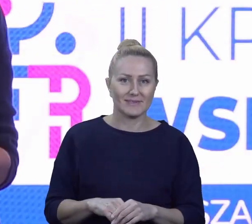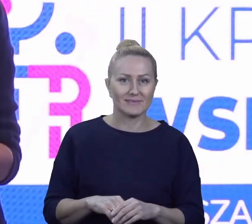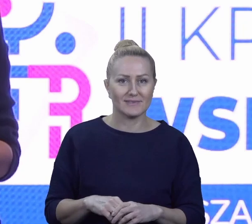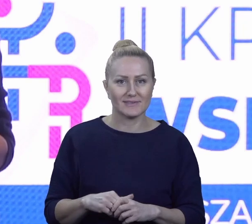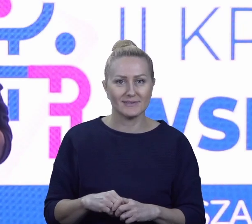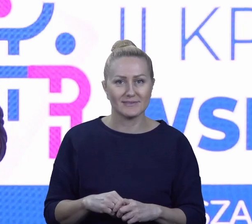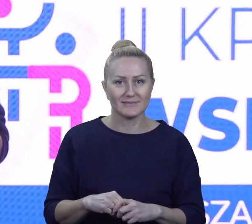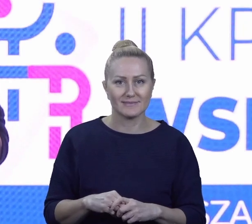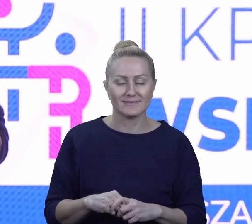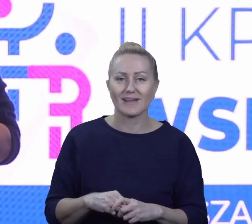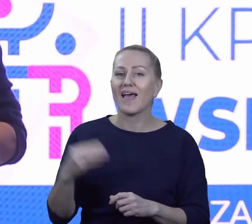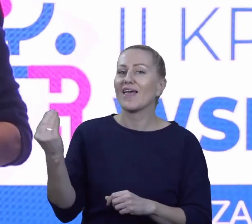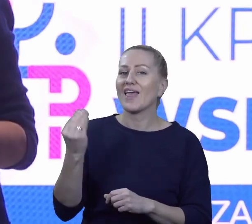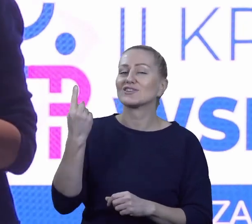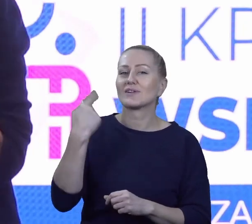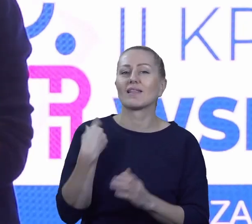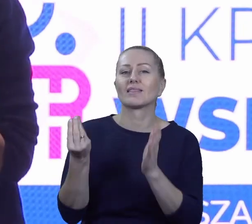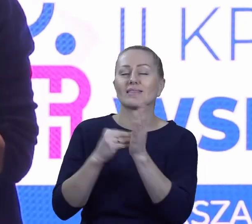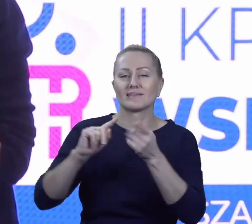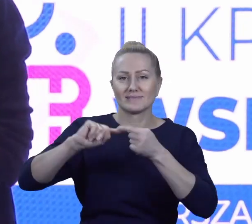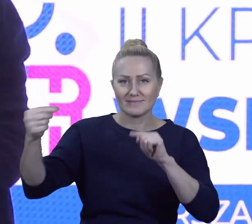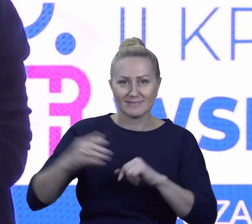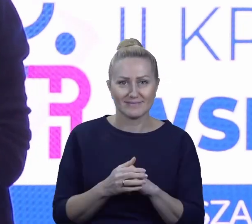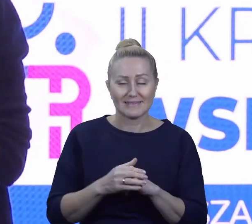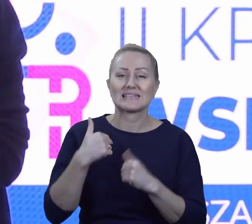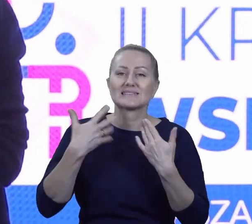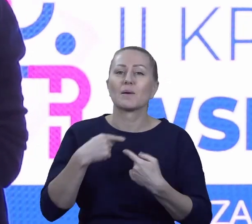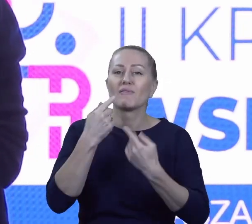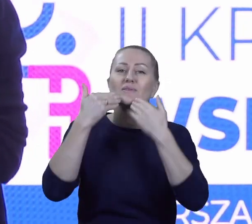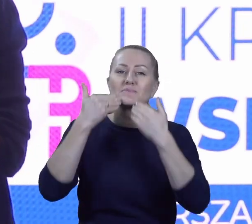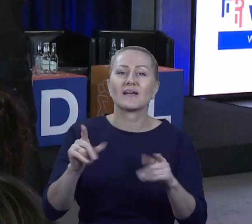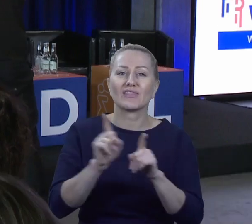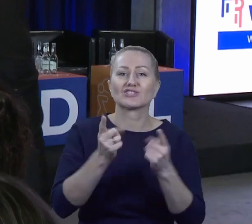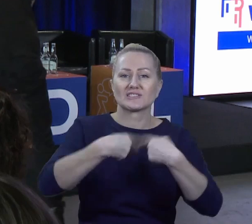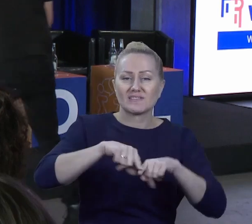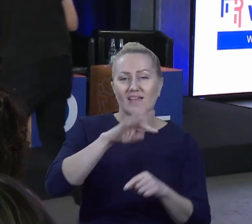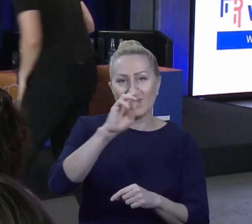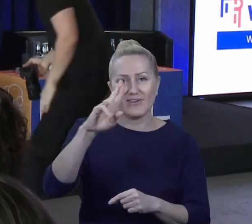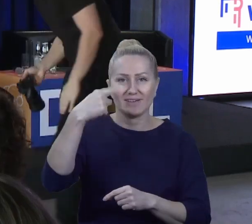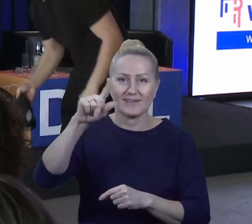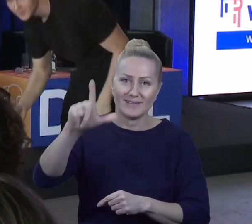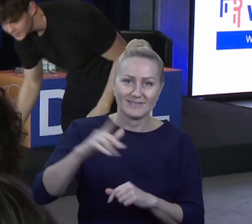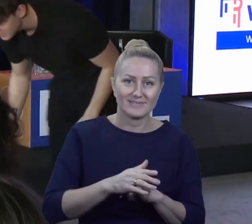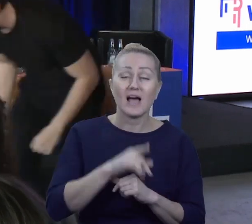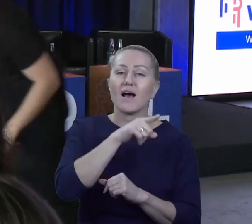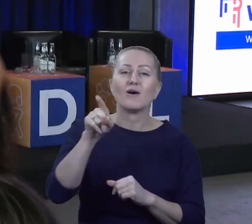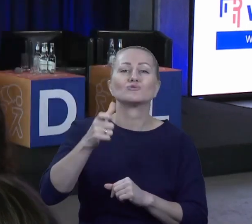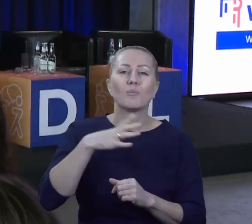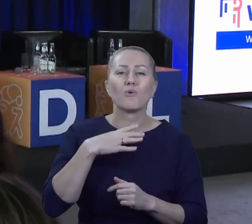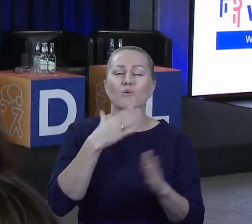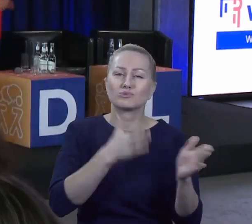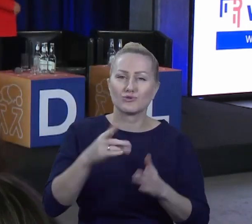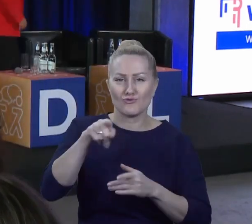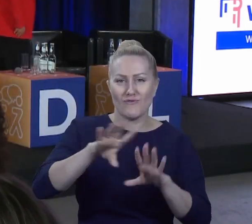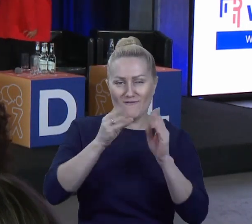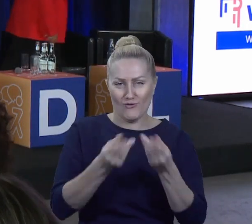To jeszcze, jeśli ja mogę jedno zdanie, ja chciałbym bardzo podziękować zespołowi FRDL, który przygotował kongres. Myślę,